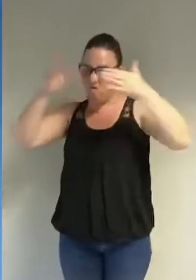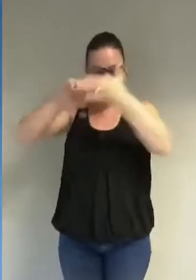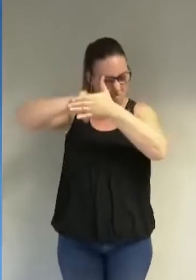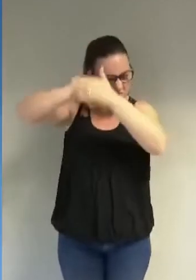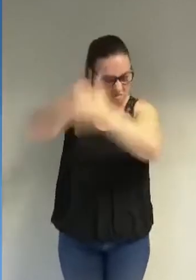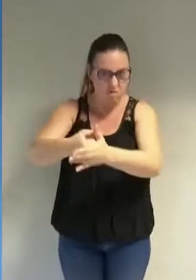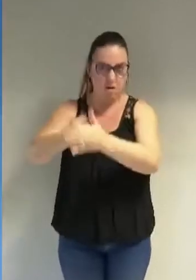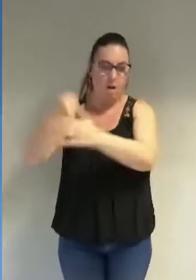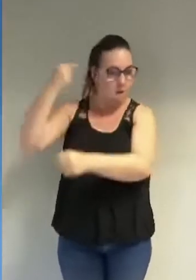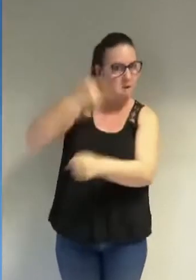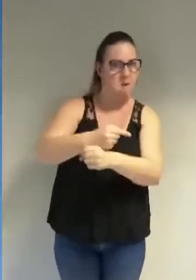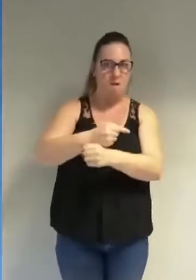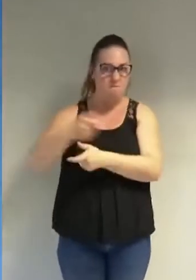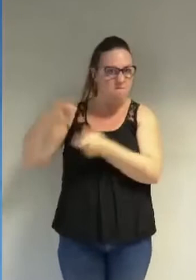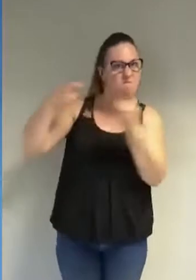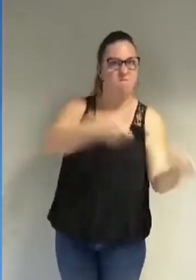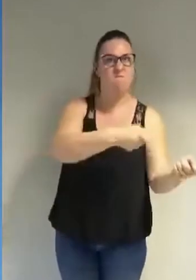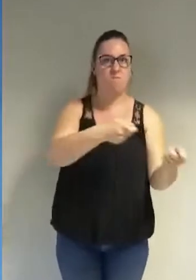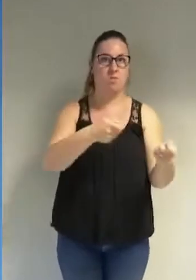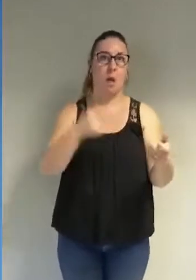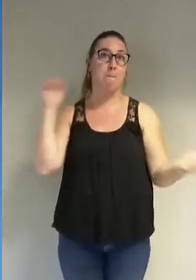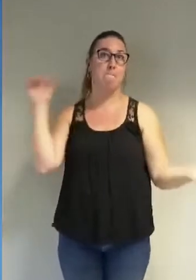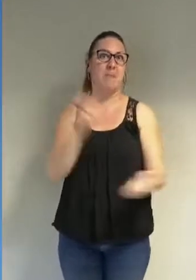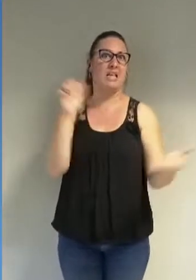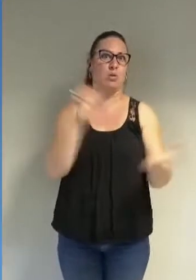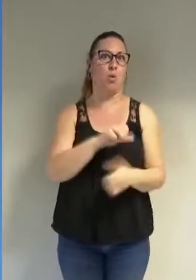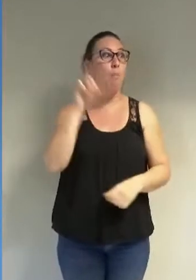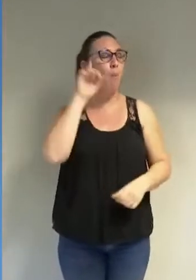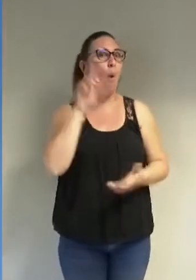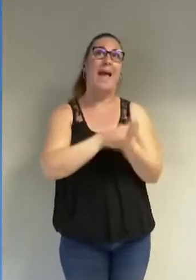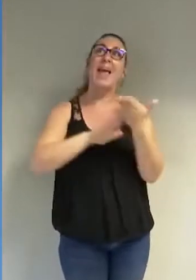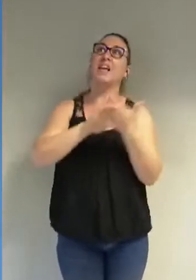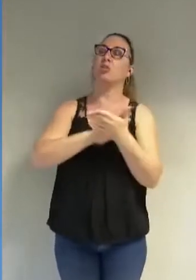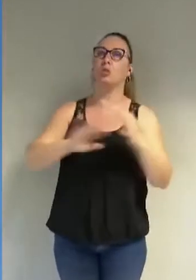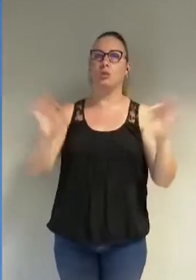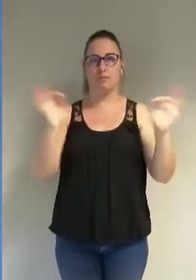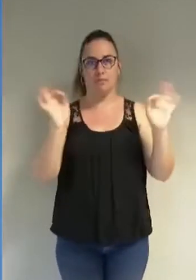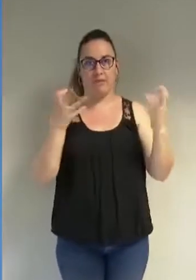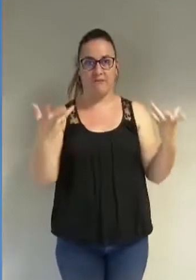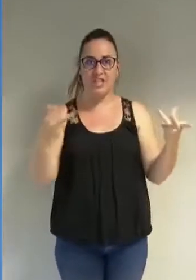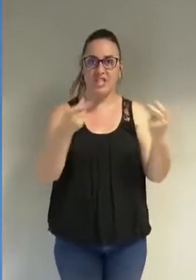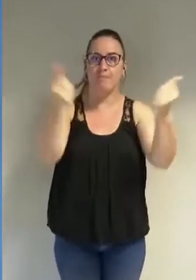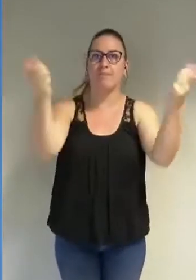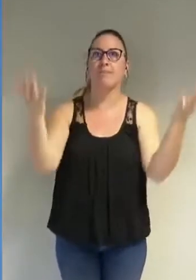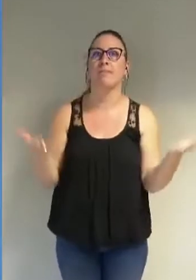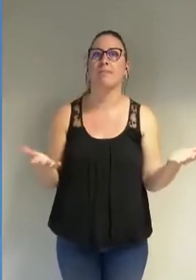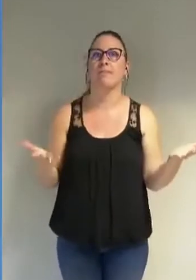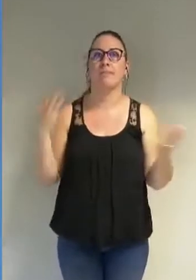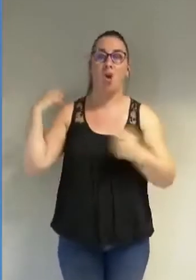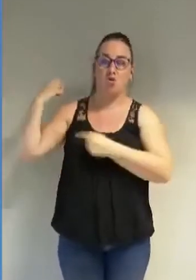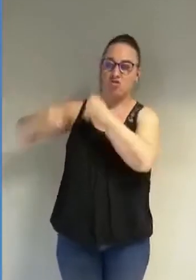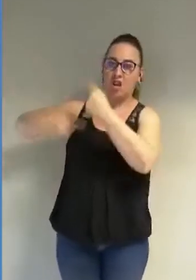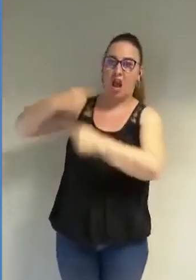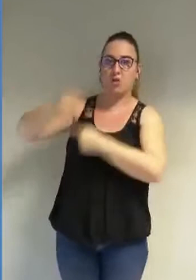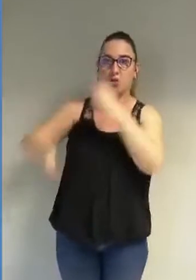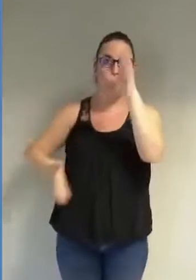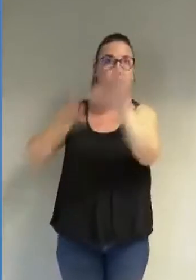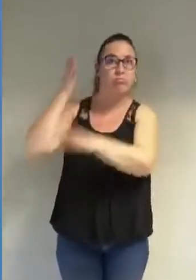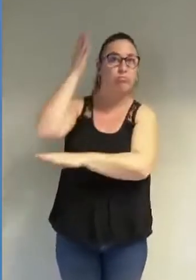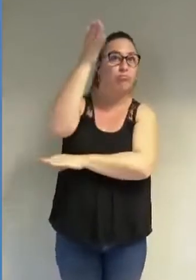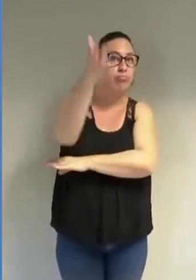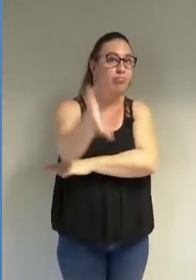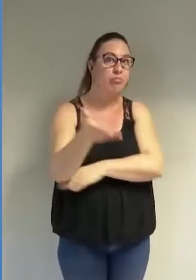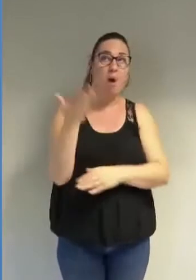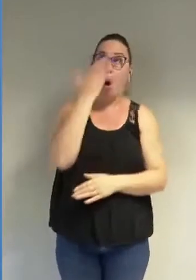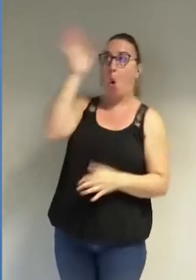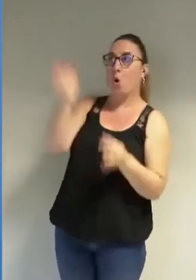des pressions puisqu'elles n'auront plus d'excuses. Les générations d'aujourd'hui comme celles de demain n'auront plus d